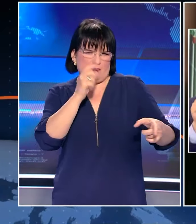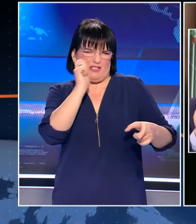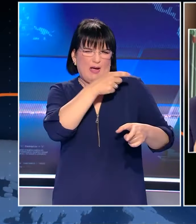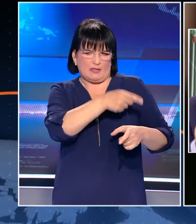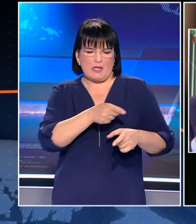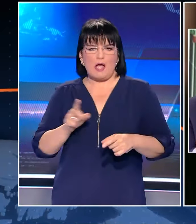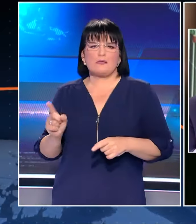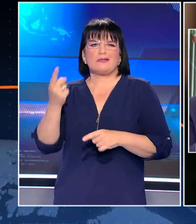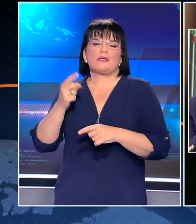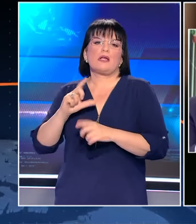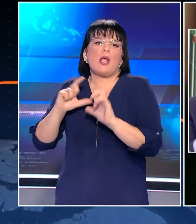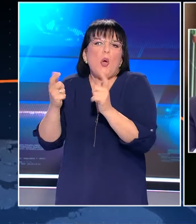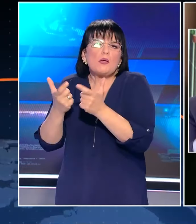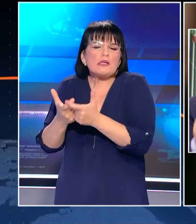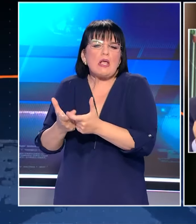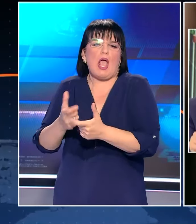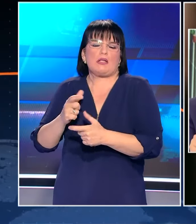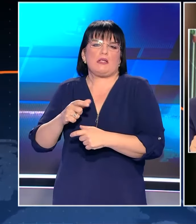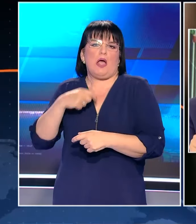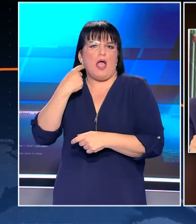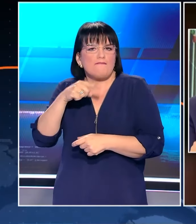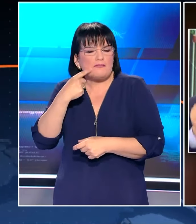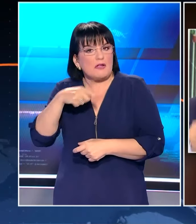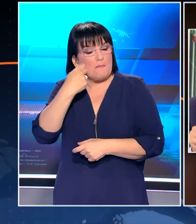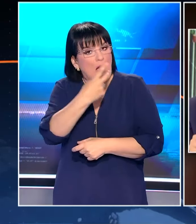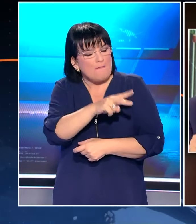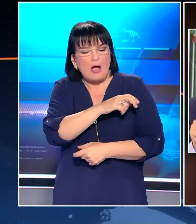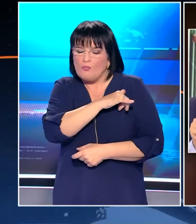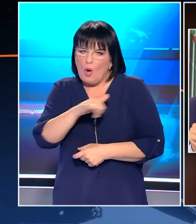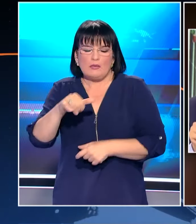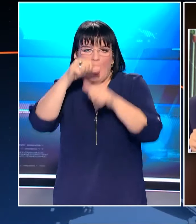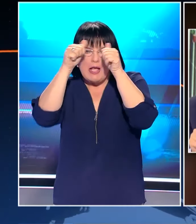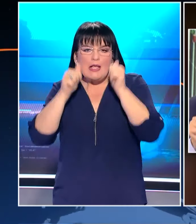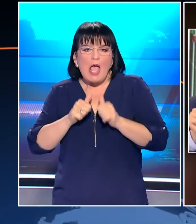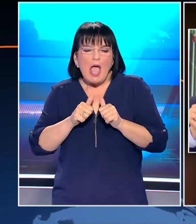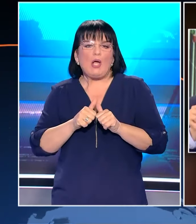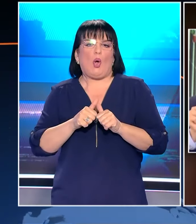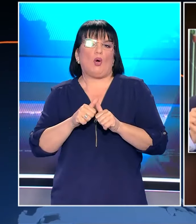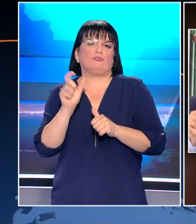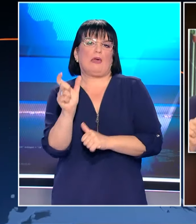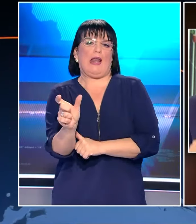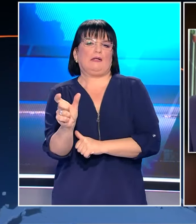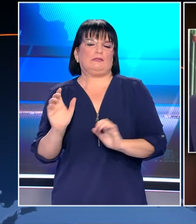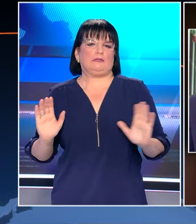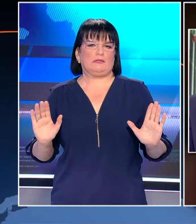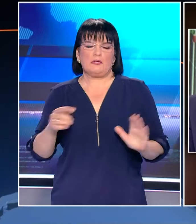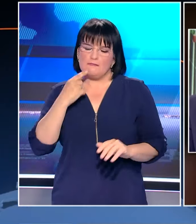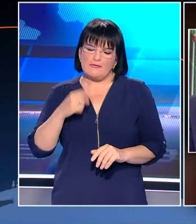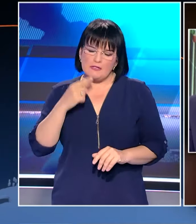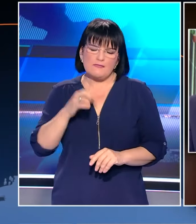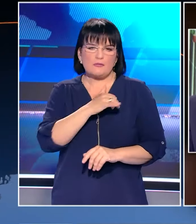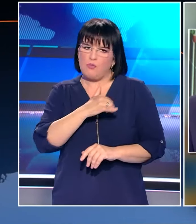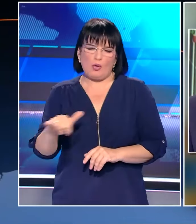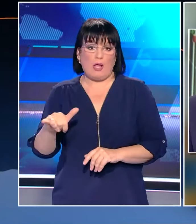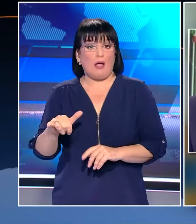Και σε παραλαμβάνει ακόμα μια φορά. Για μένα η μάνα είναι ιερό πράγμα. Η μάνα... Είσαστε κατηγορηματικός εσείς ότι δεν εξύβρισε ο